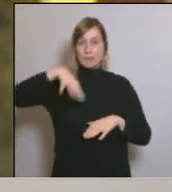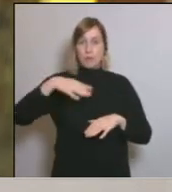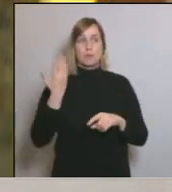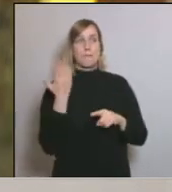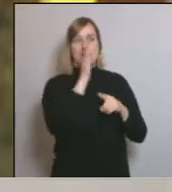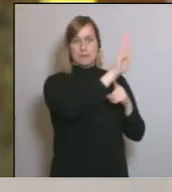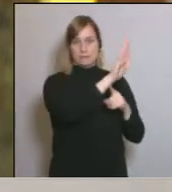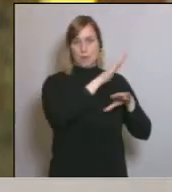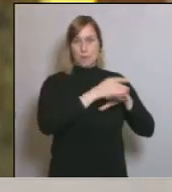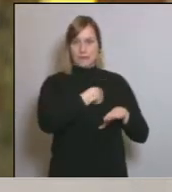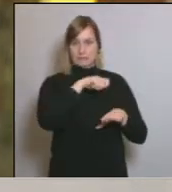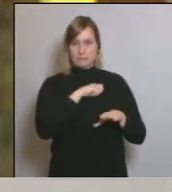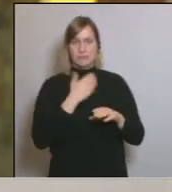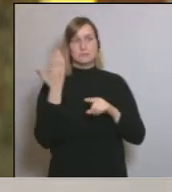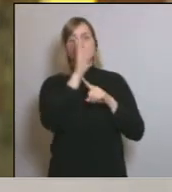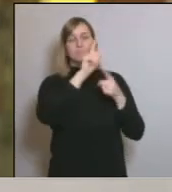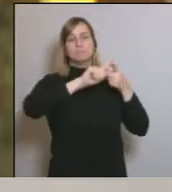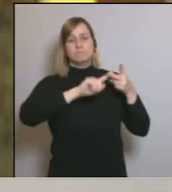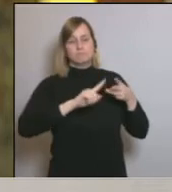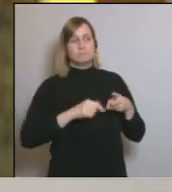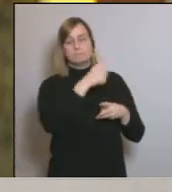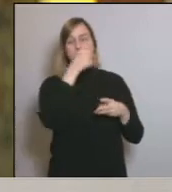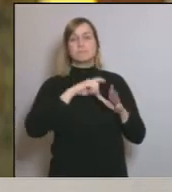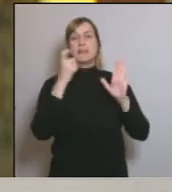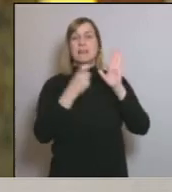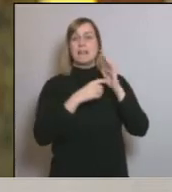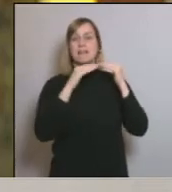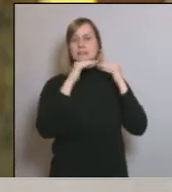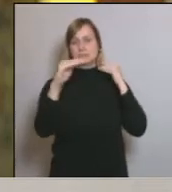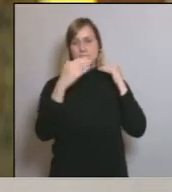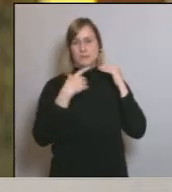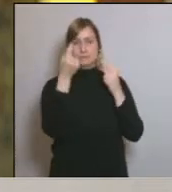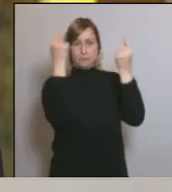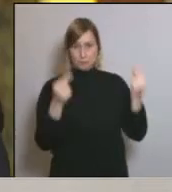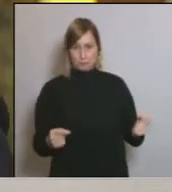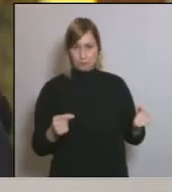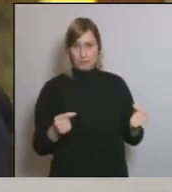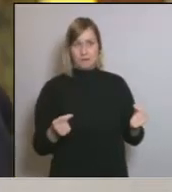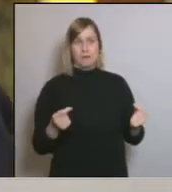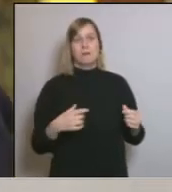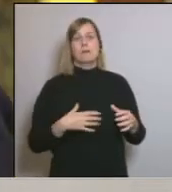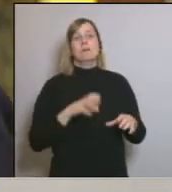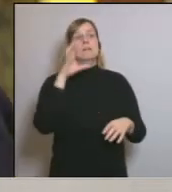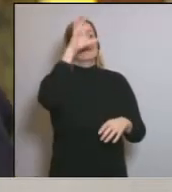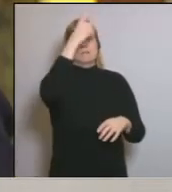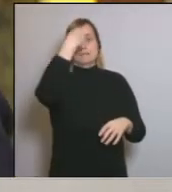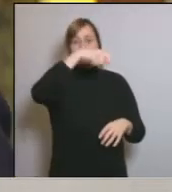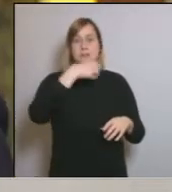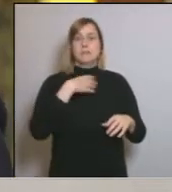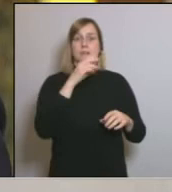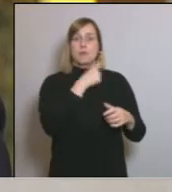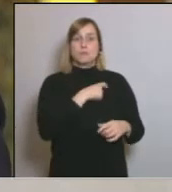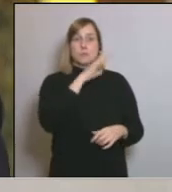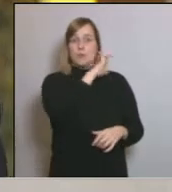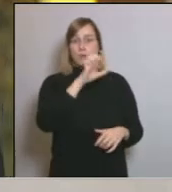al govern d'Espanya. La llei d'estabilitat pressupostària, després que la presidenta de la Comissió Europea activés la clàusula general de